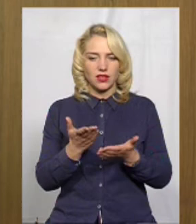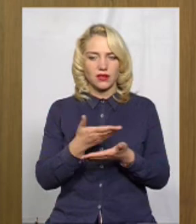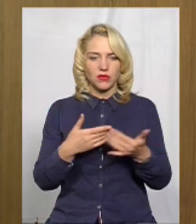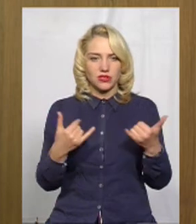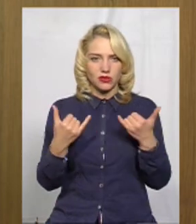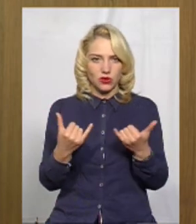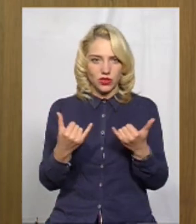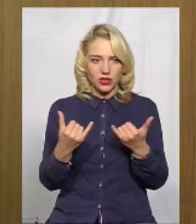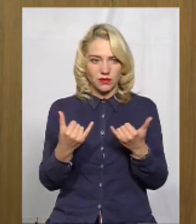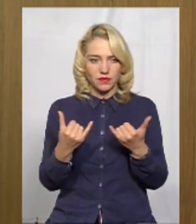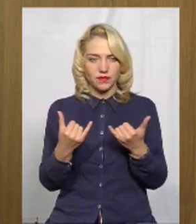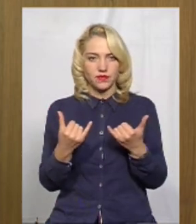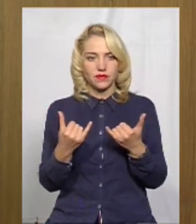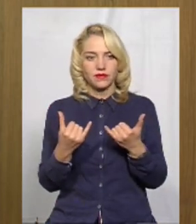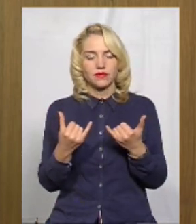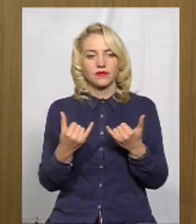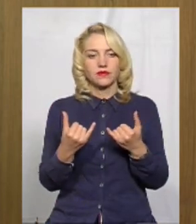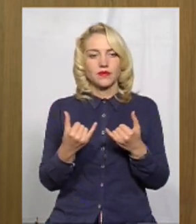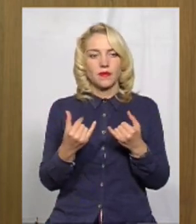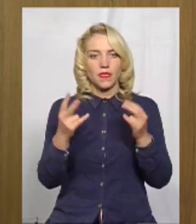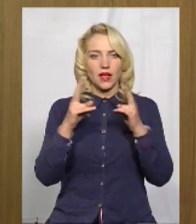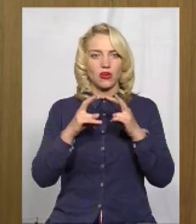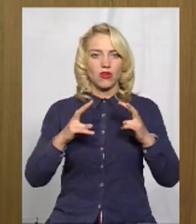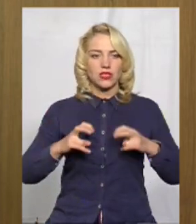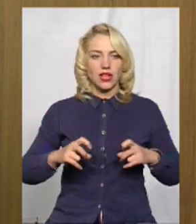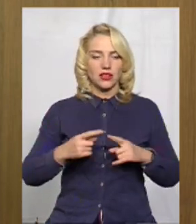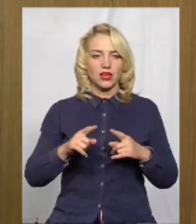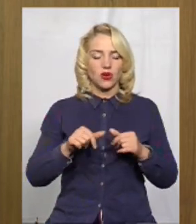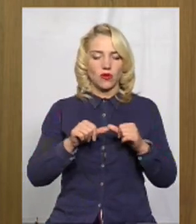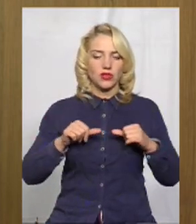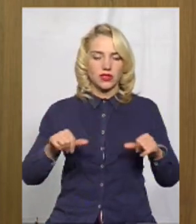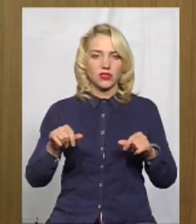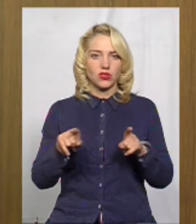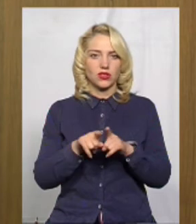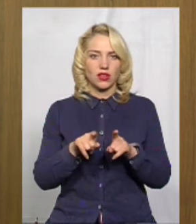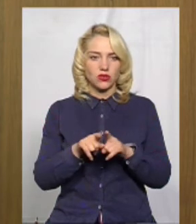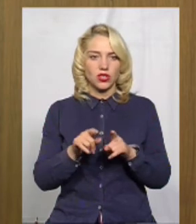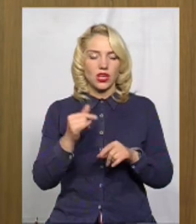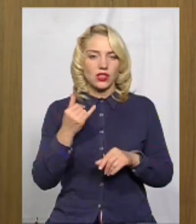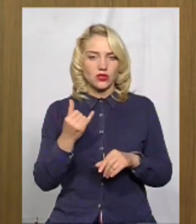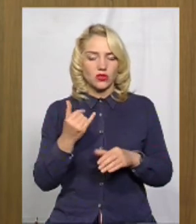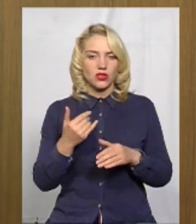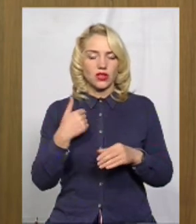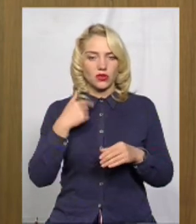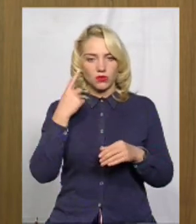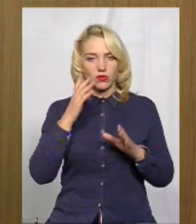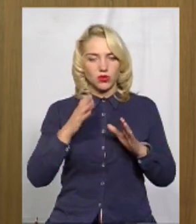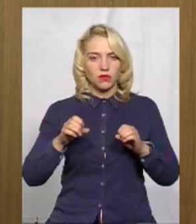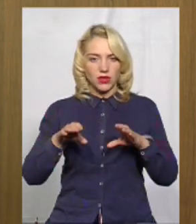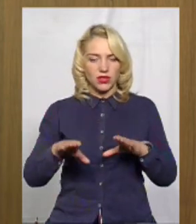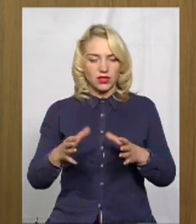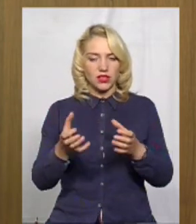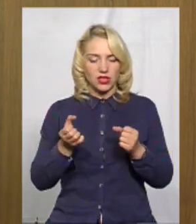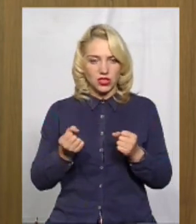розглянули комісійно, а також сьогодні, я думаю, що буде прийнято рішення про